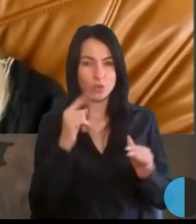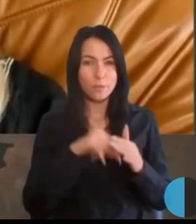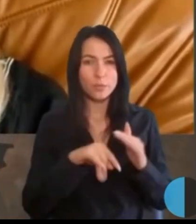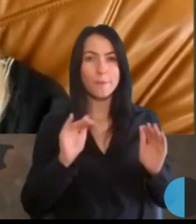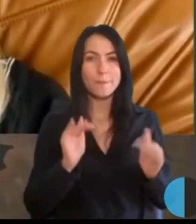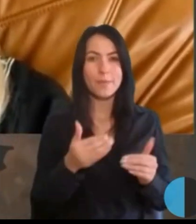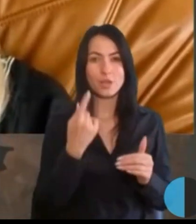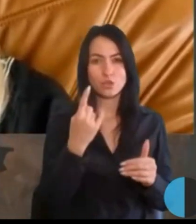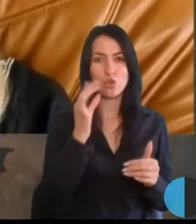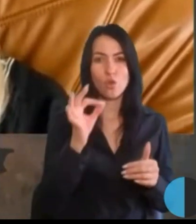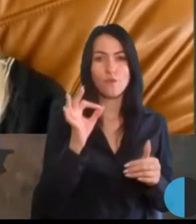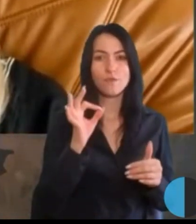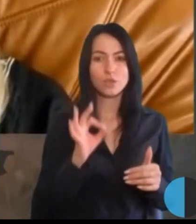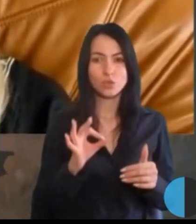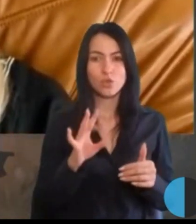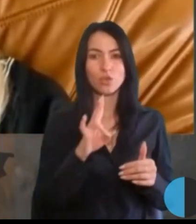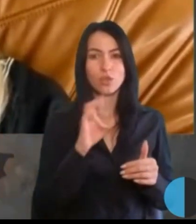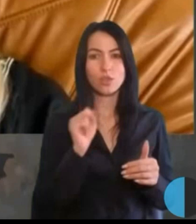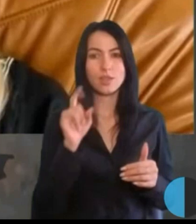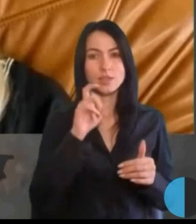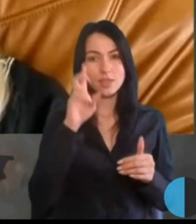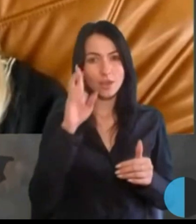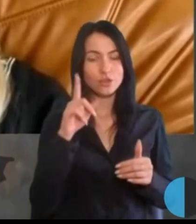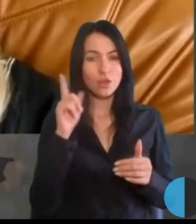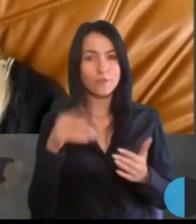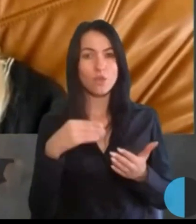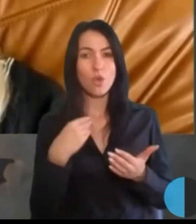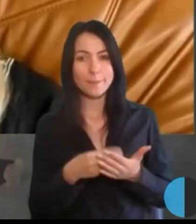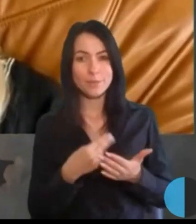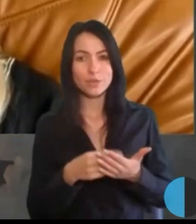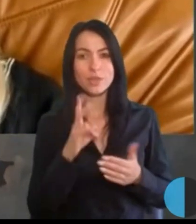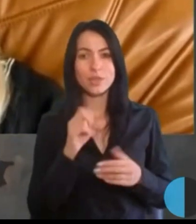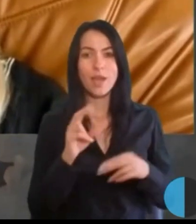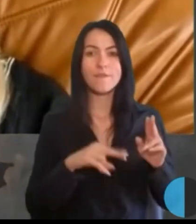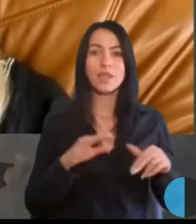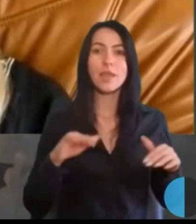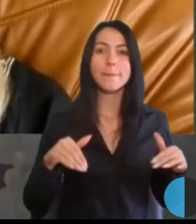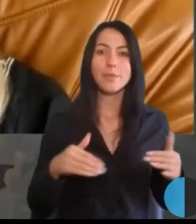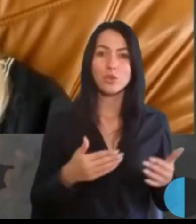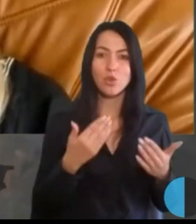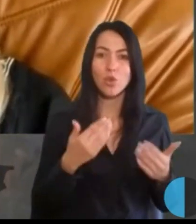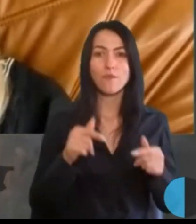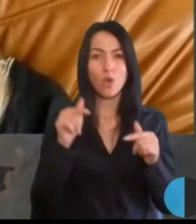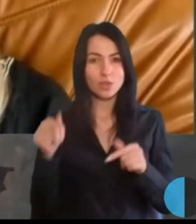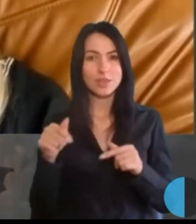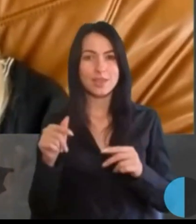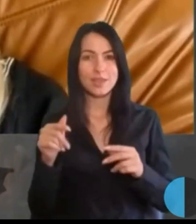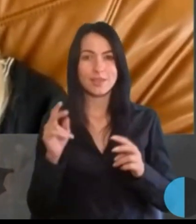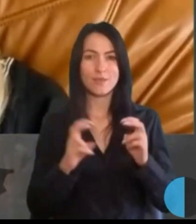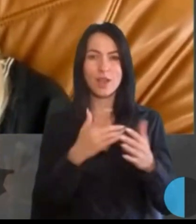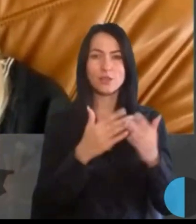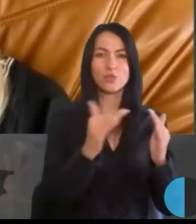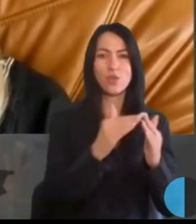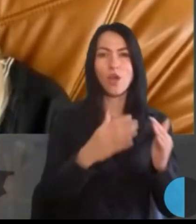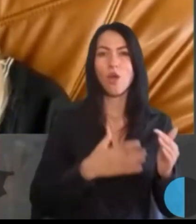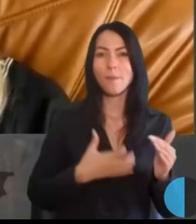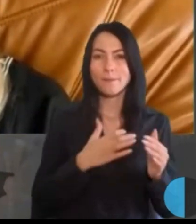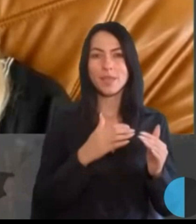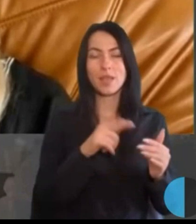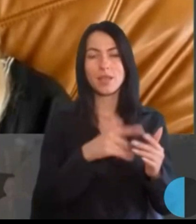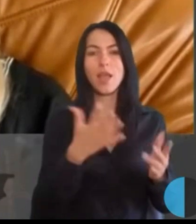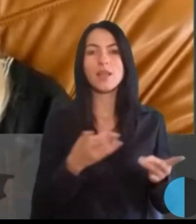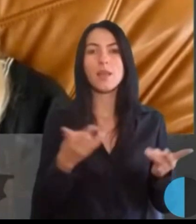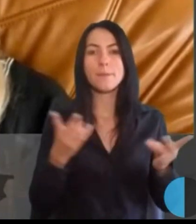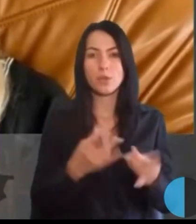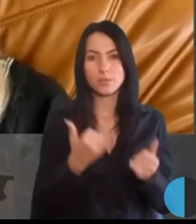на здержавного бюджету, на відбудову тих інфраструктурних об'єктів, які сьогодні потрібно відбудовувати.